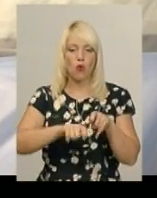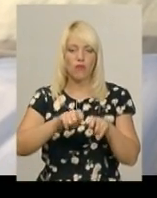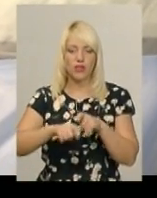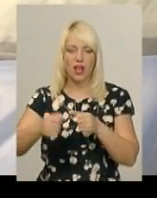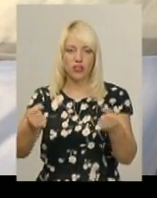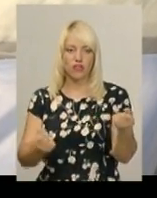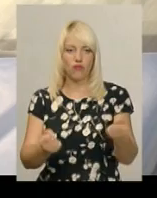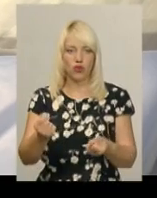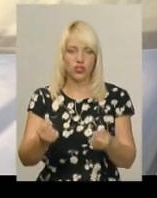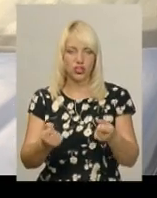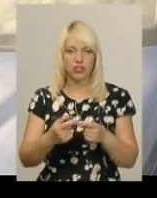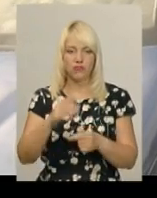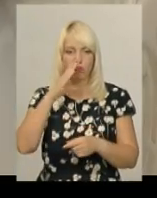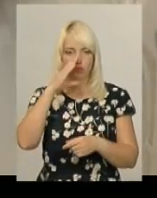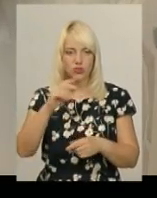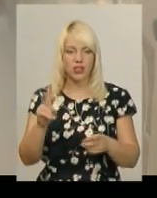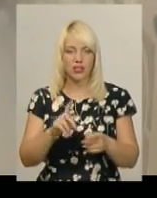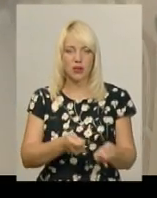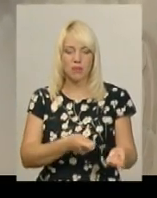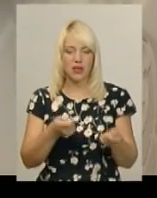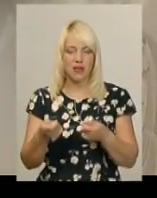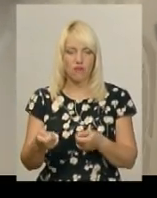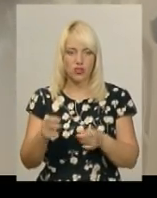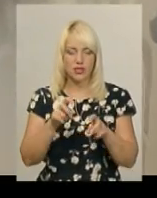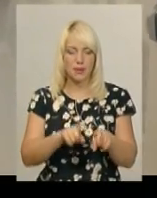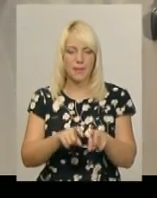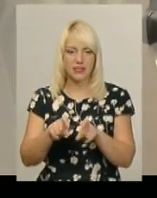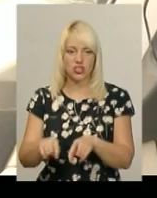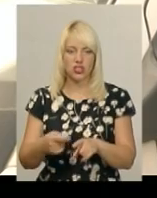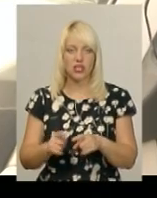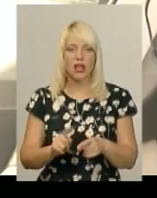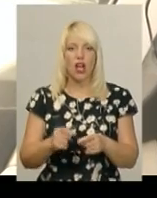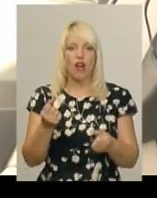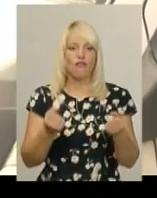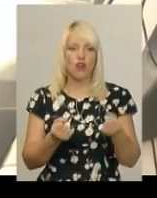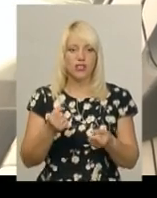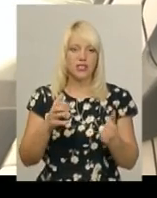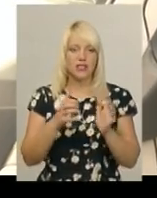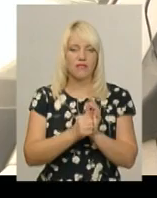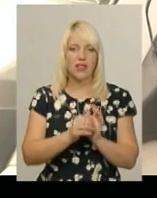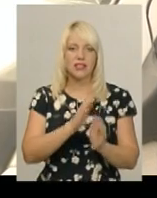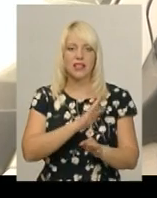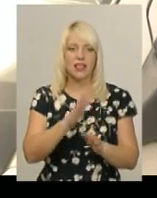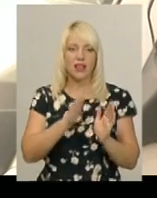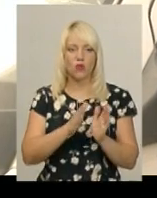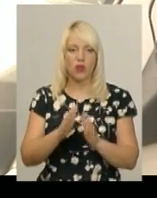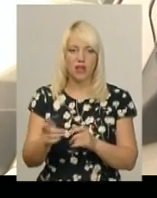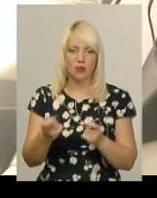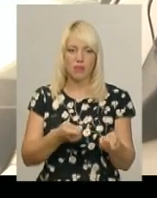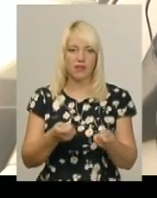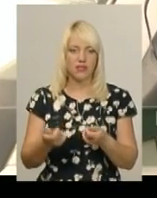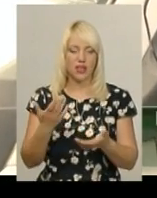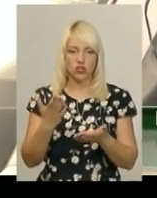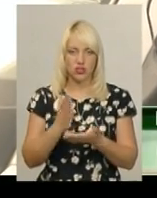автомобілів та маршруток, які перевозять пасажирів. Водій цього бусам і Кола Коваль займається нерегулярними перевезеннями. Якщо є якісь